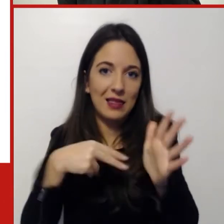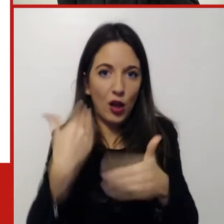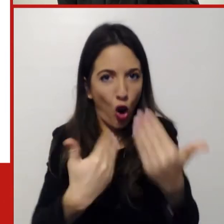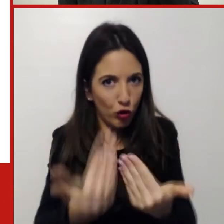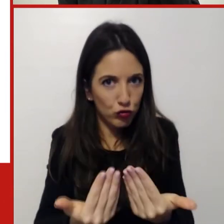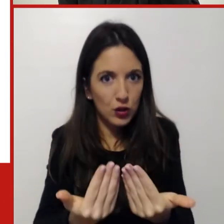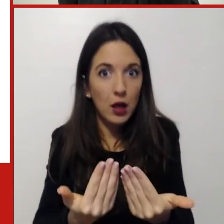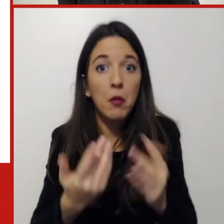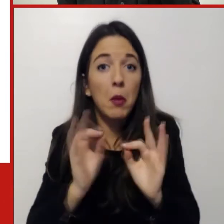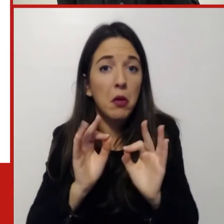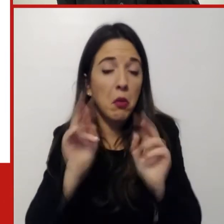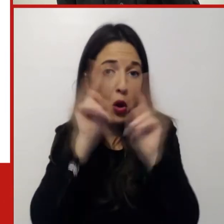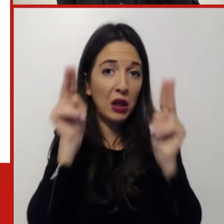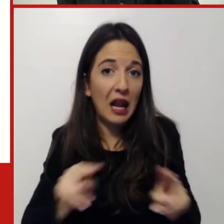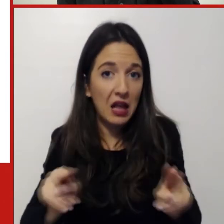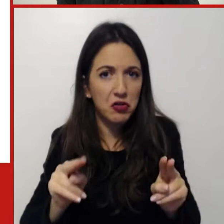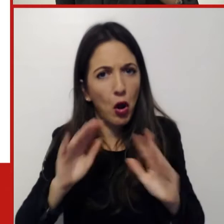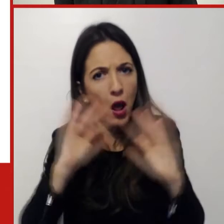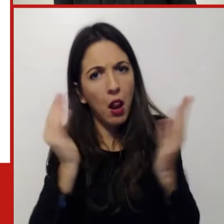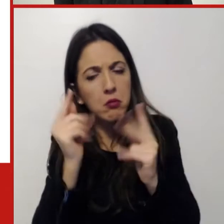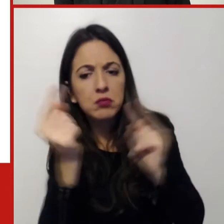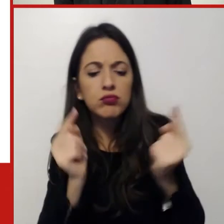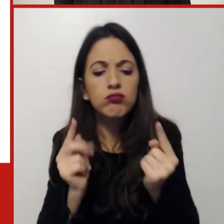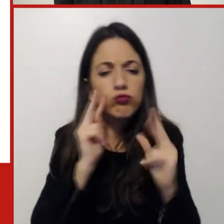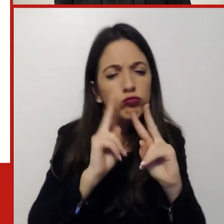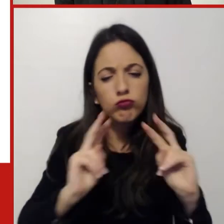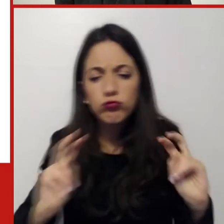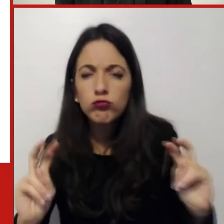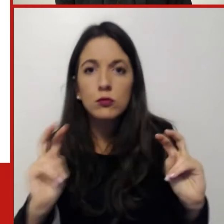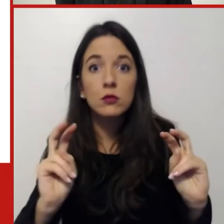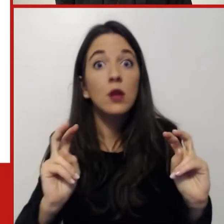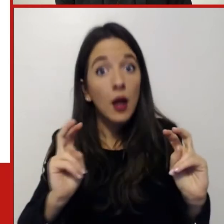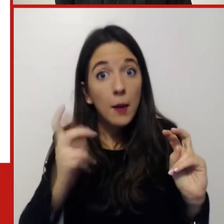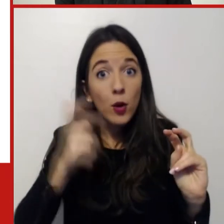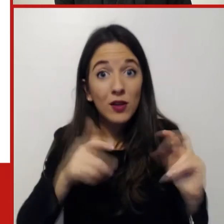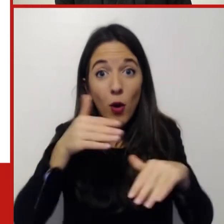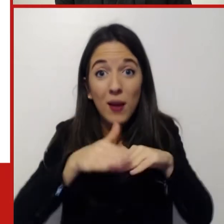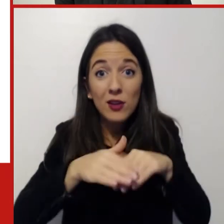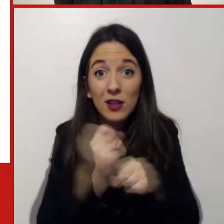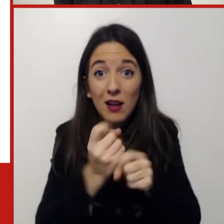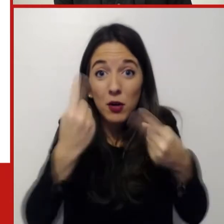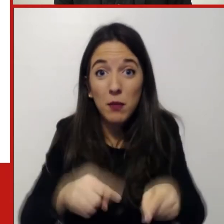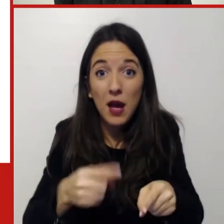anche a livello internazionale, e ricordiamo che ci sono, non è qualcosa che abbiamo scoperto negli